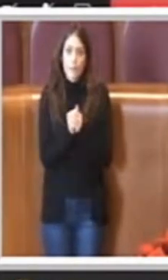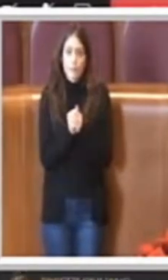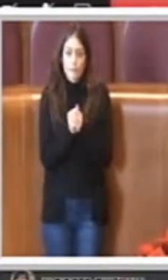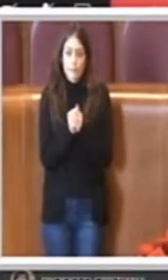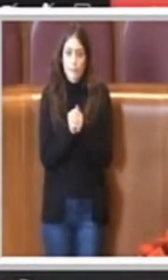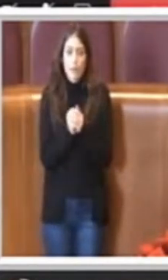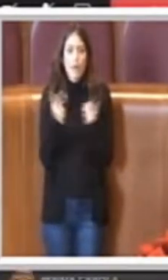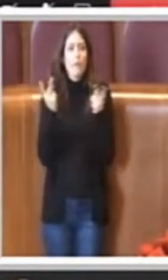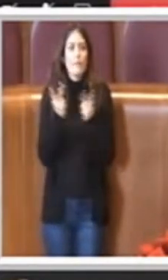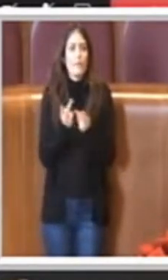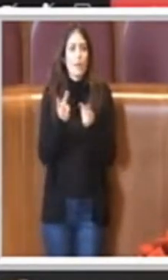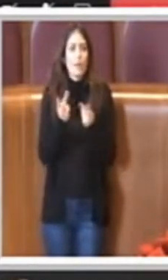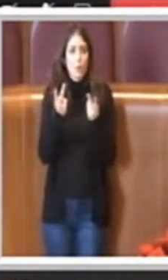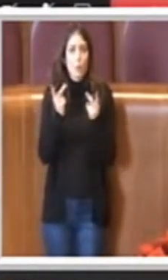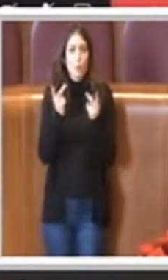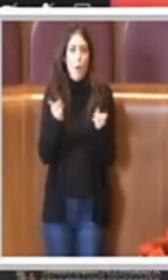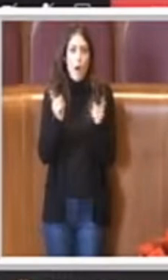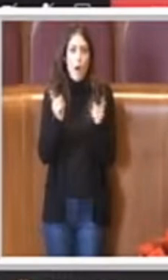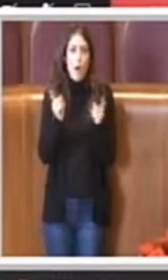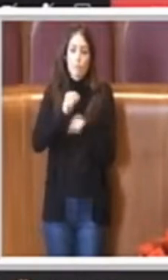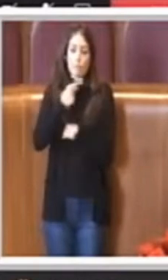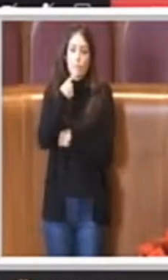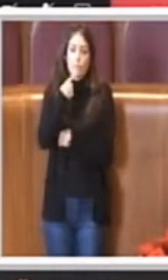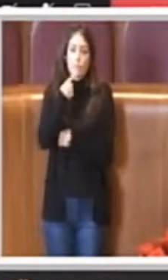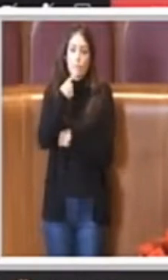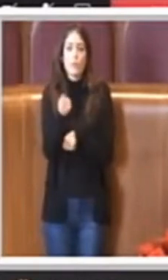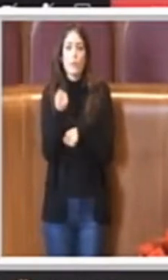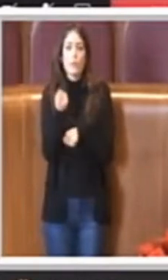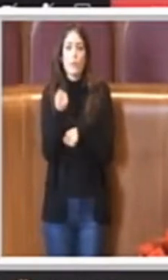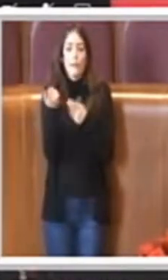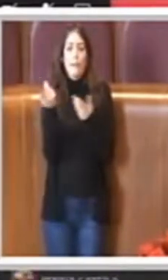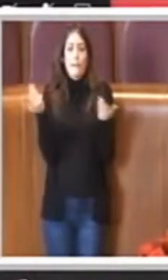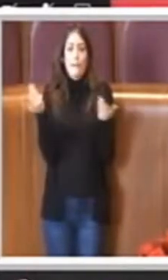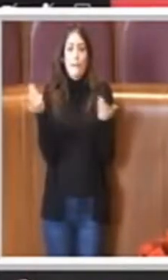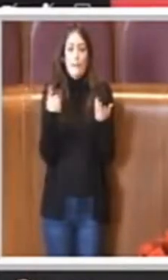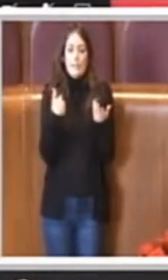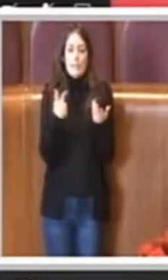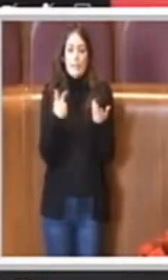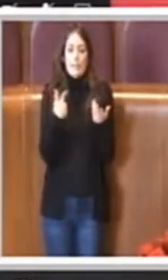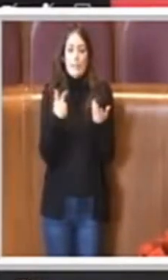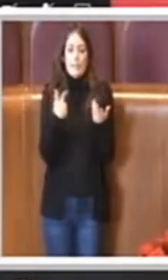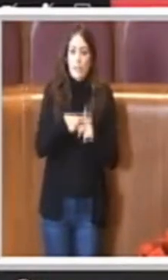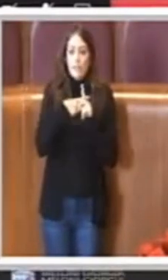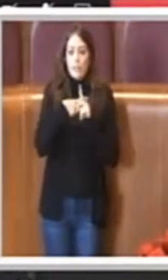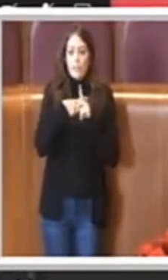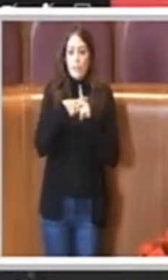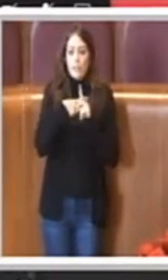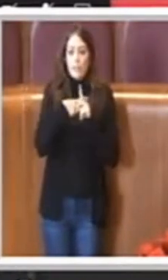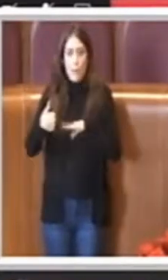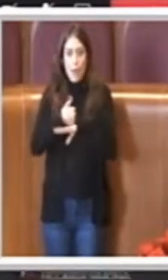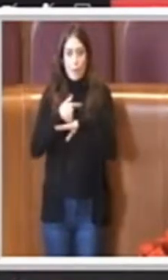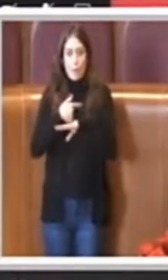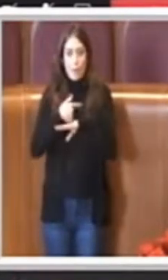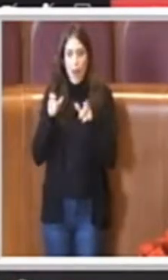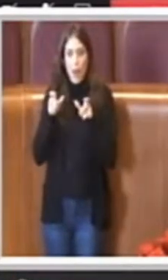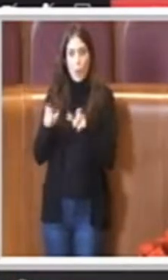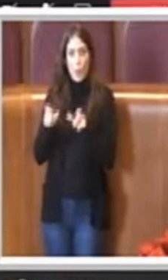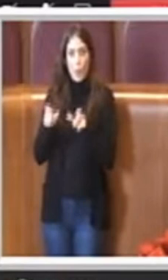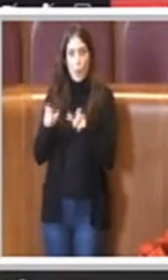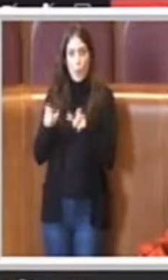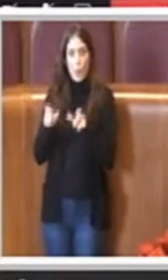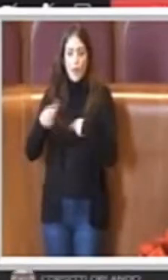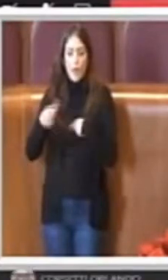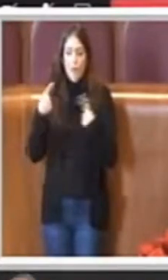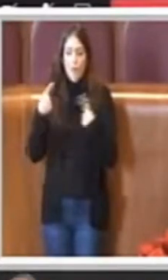Sicuramente c'è da dire che un sacrificio di Roma Capitale per i mercati sicuramente è un